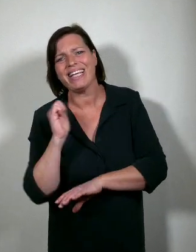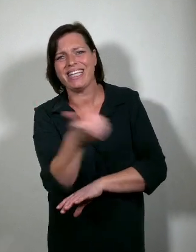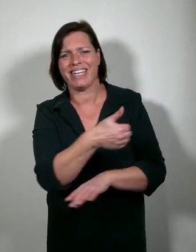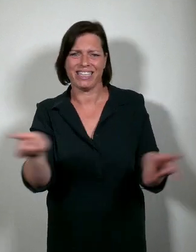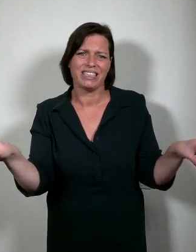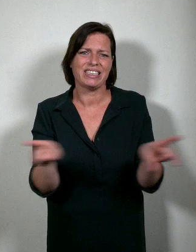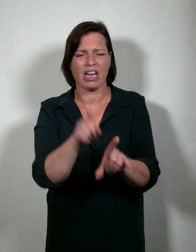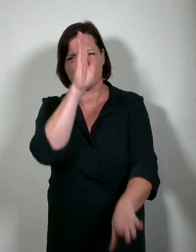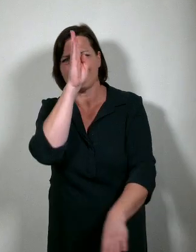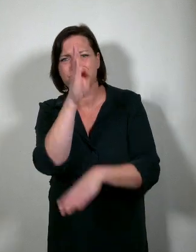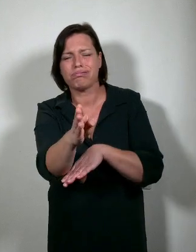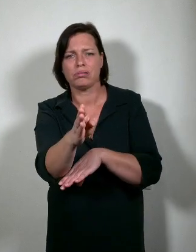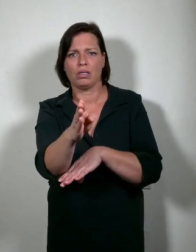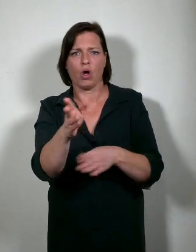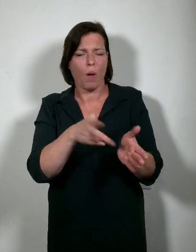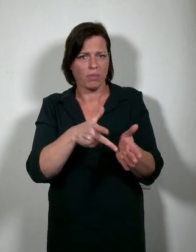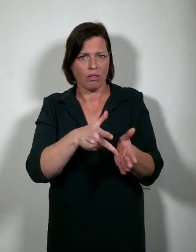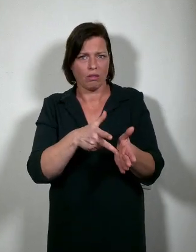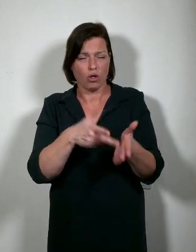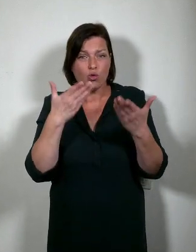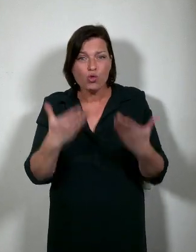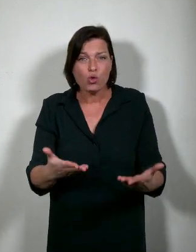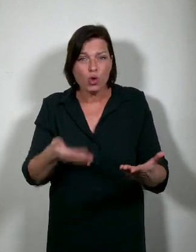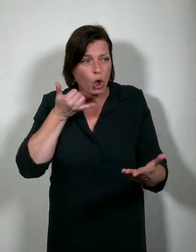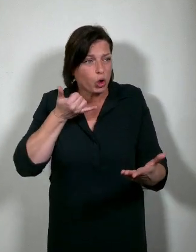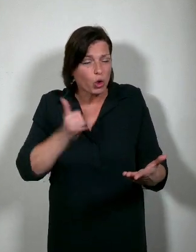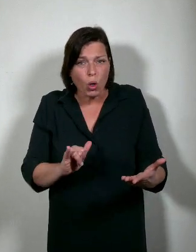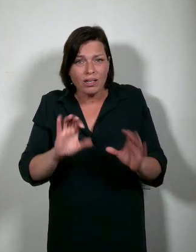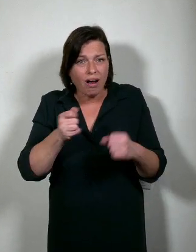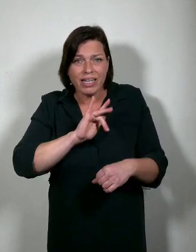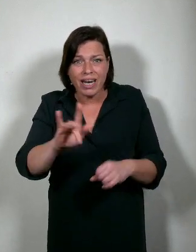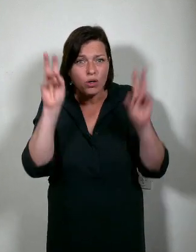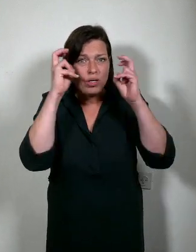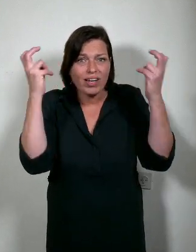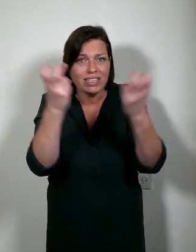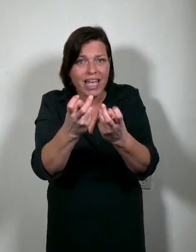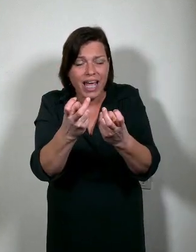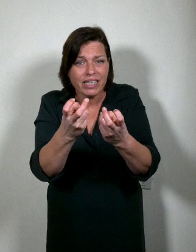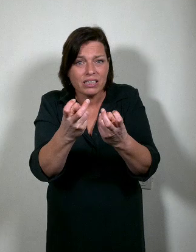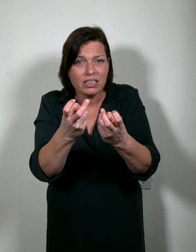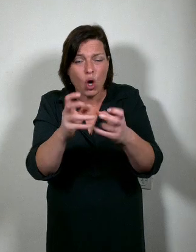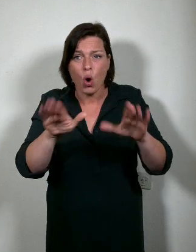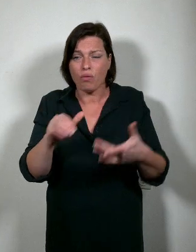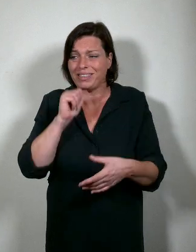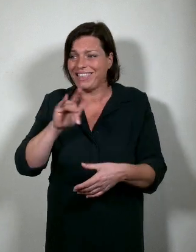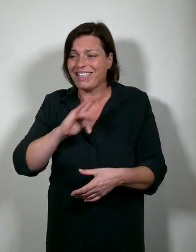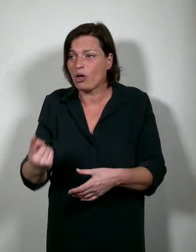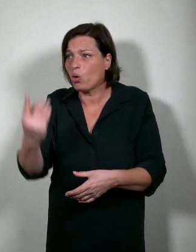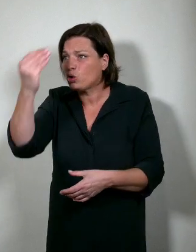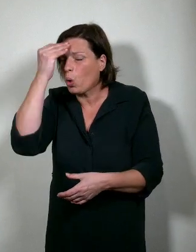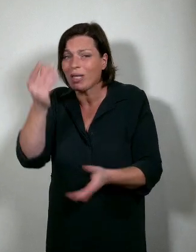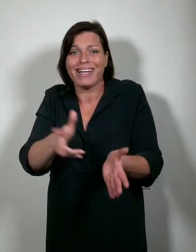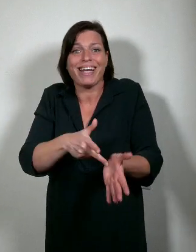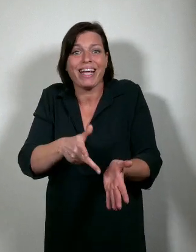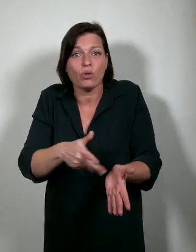Het is onaanvaardbaar dat de jongeren niet naar de universiteit kunnen komen of niet naar een hogeschool kunnen